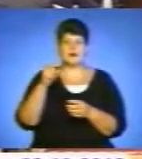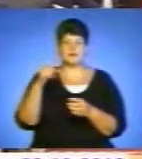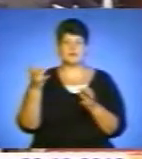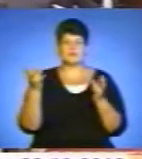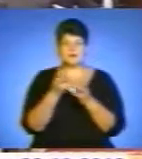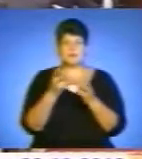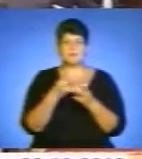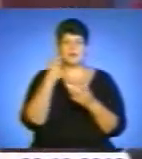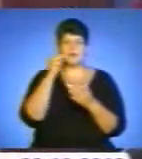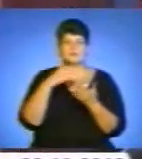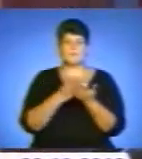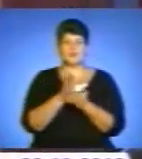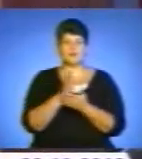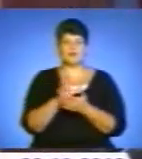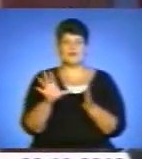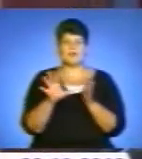енергоефективності.